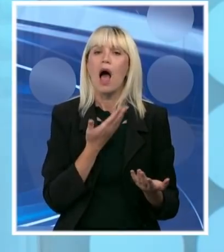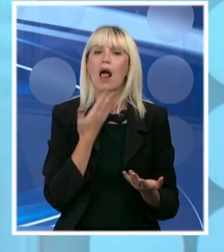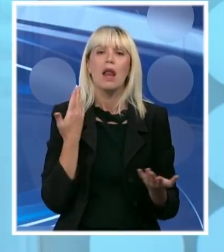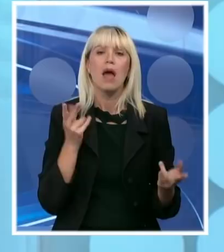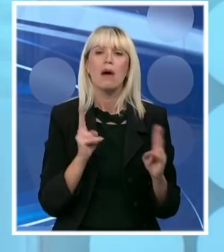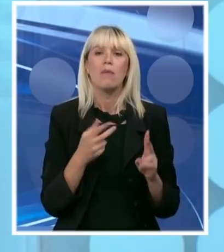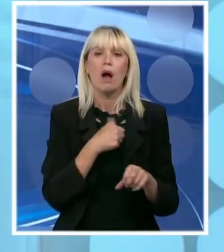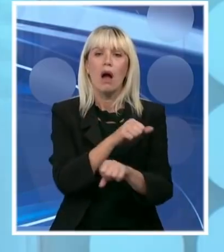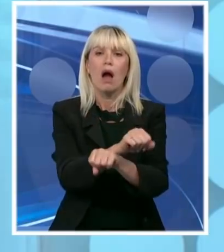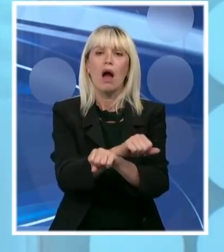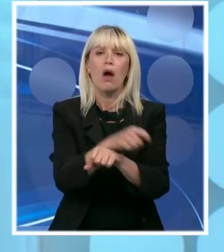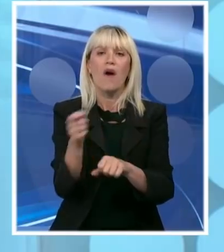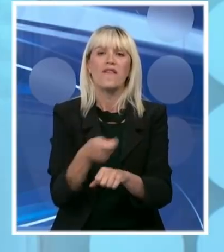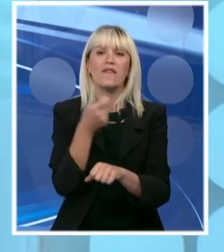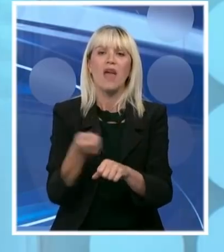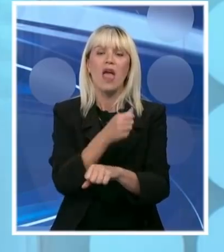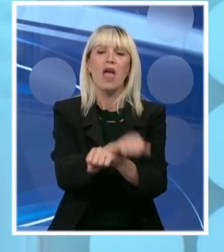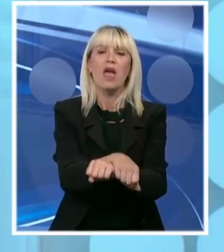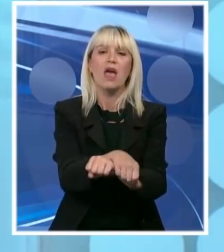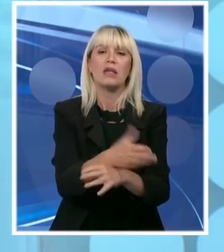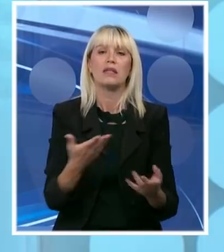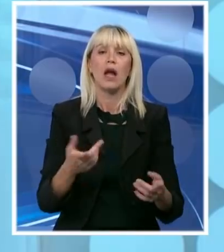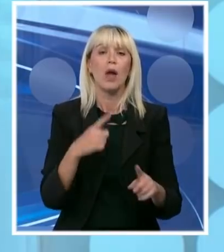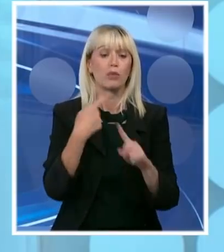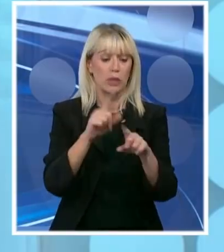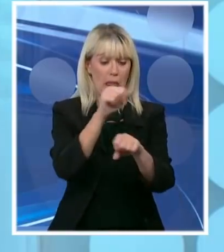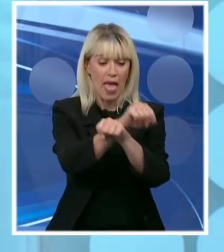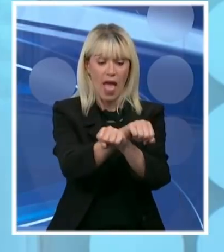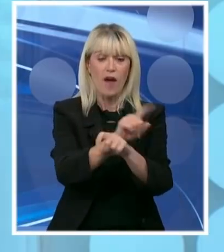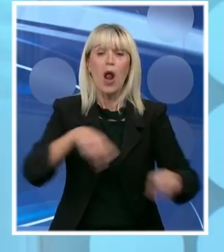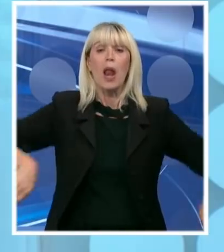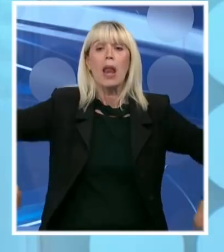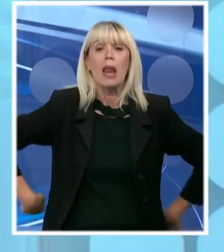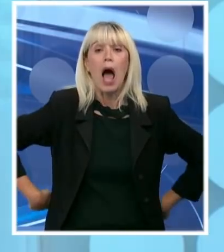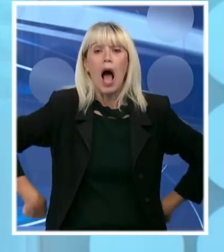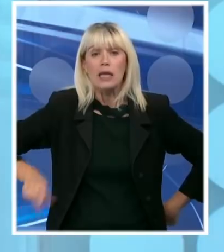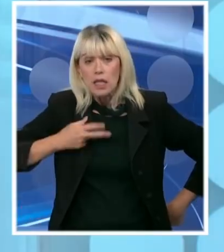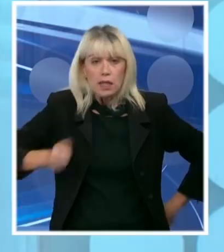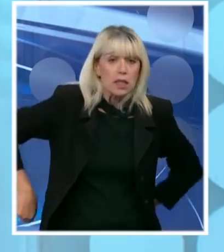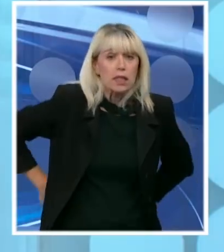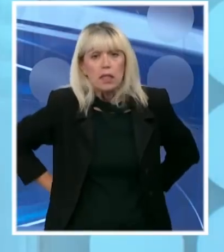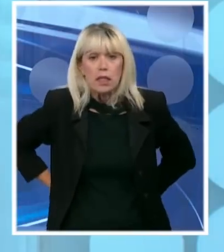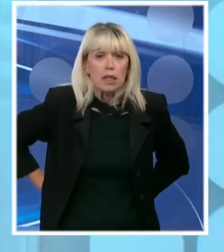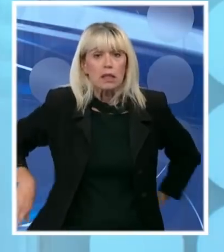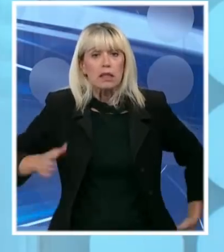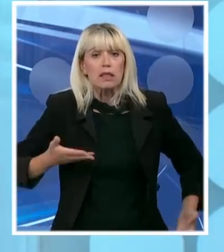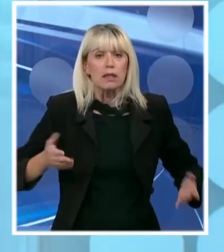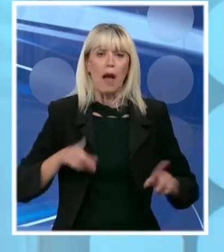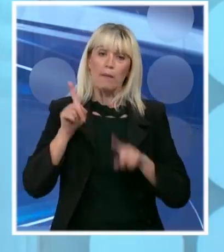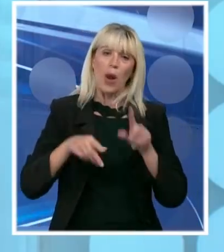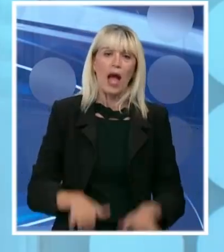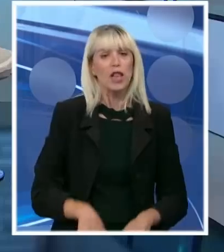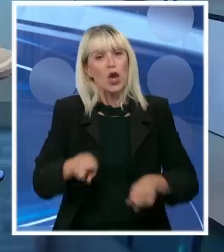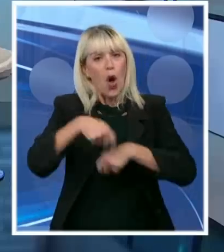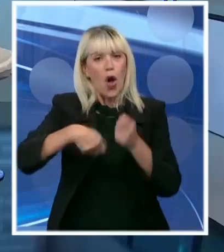Vezanih ruku i to ne spreda vezanih pa da možete ruke da pomerite nekako. Nego pozadi vezanih ruku. A s vremena na vremena vežu i noge, vežu i vrat.